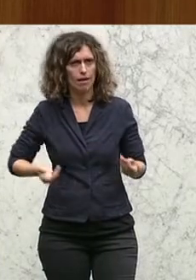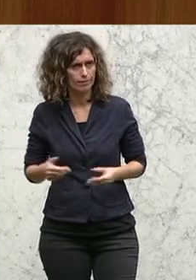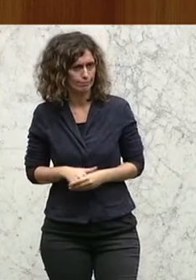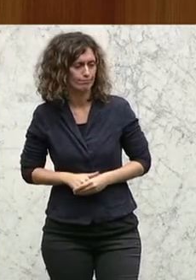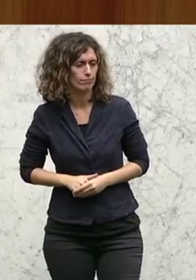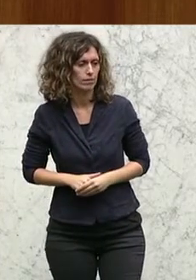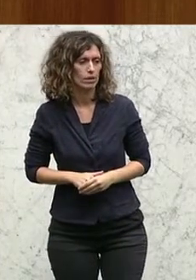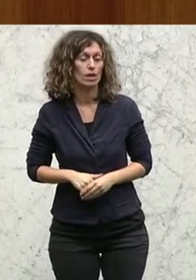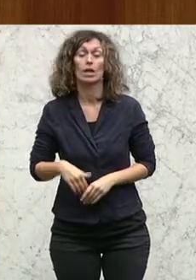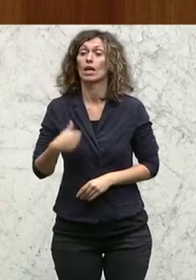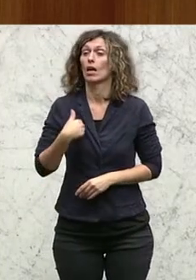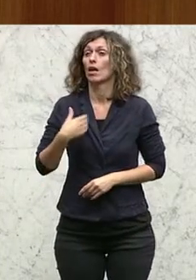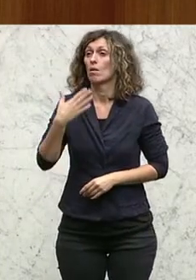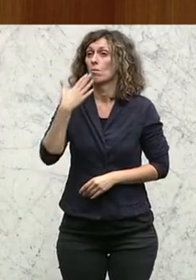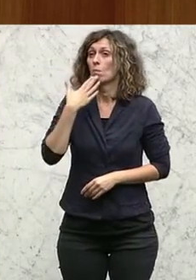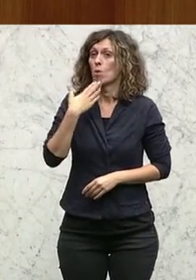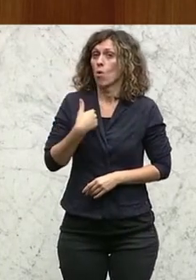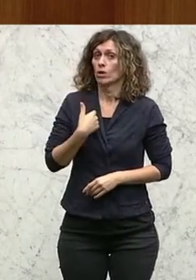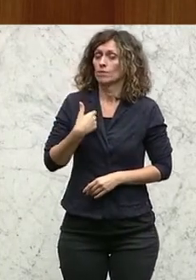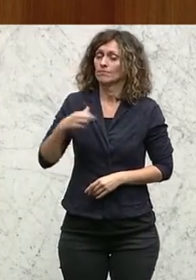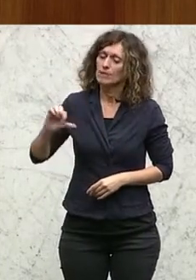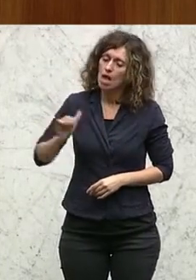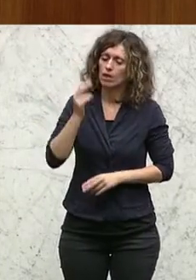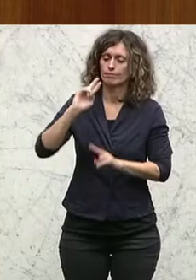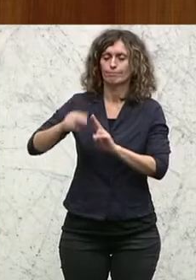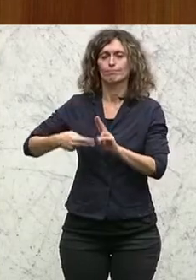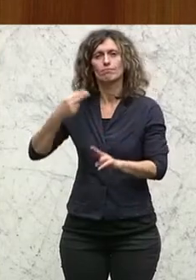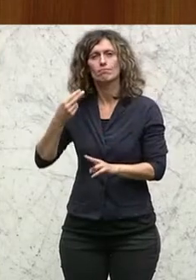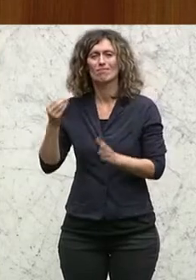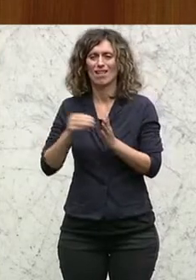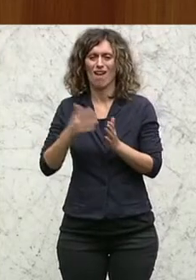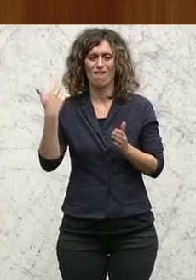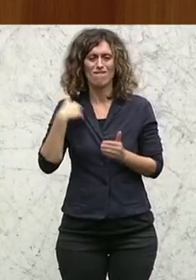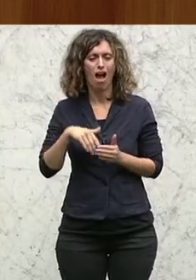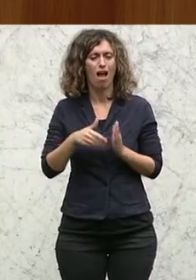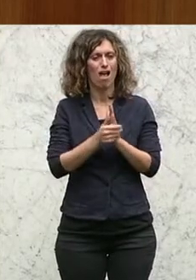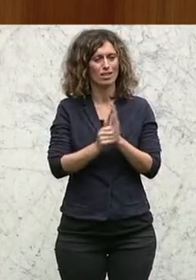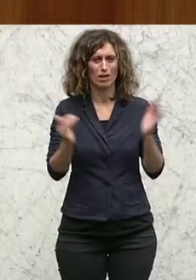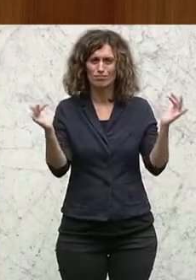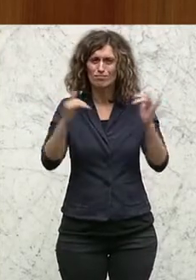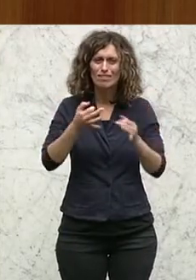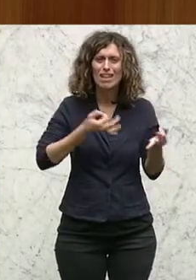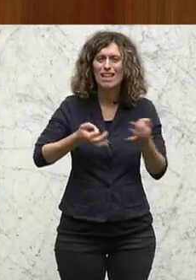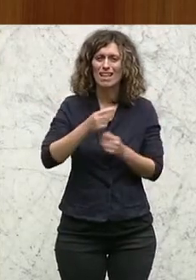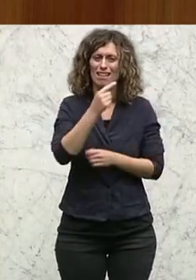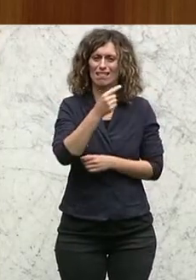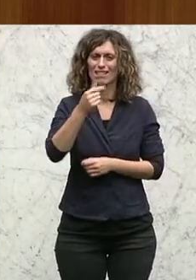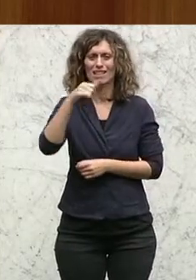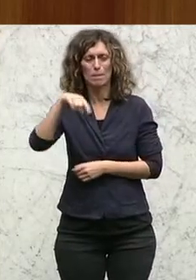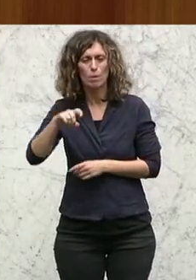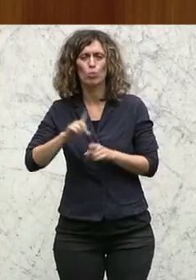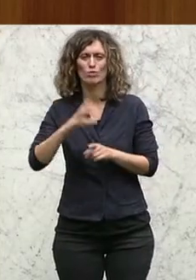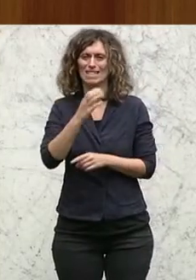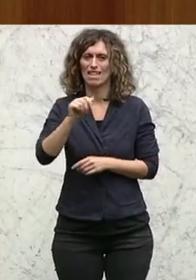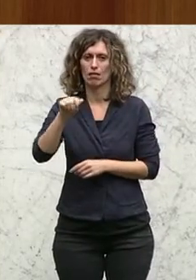Und ich möchte da vielleicht als erstes darauf zurückkommen, als wir diese Enquete für TTIP und CETA gehabt haben, die im